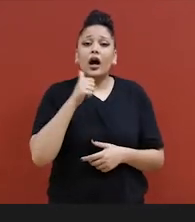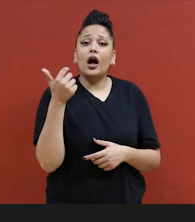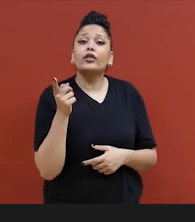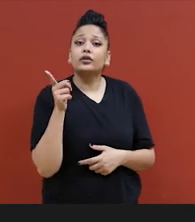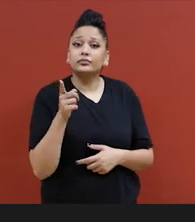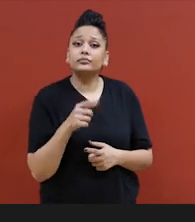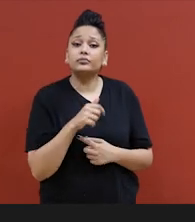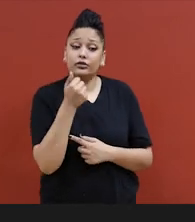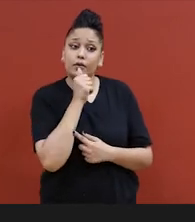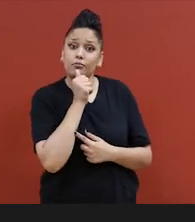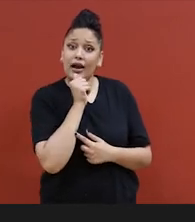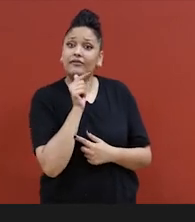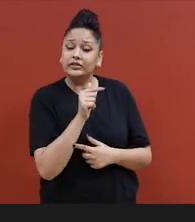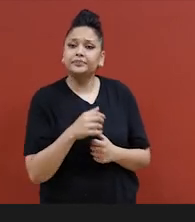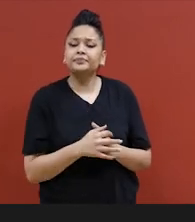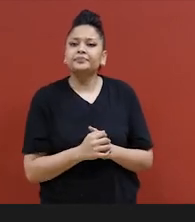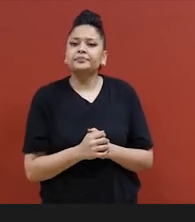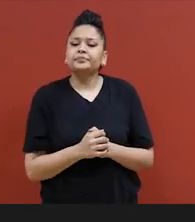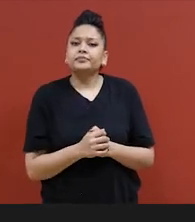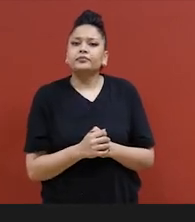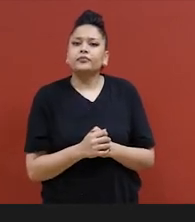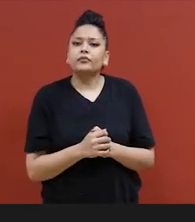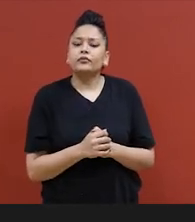aspects de la vie privée dans ma vie, eh bien...